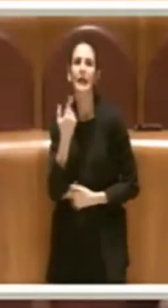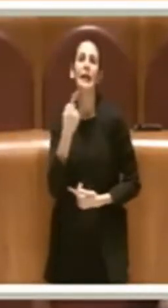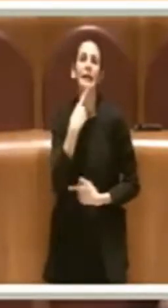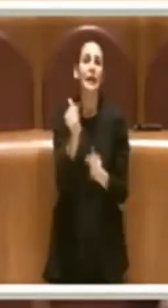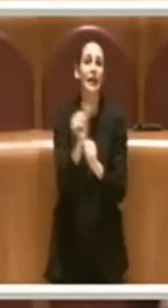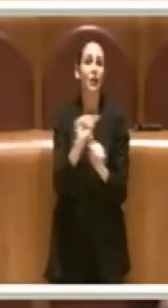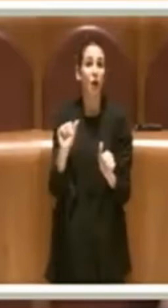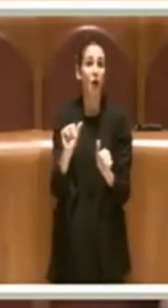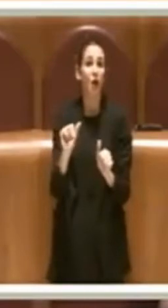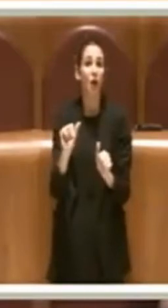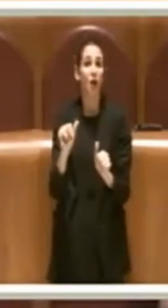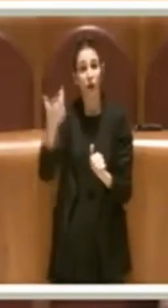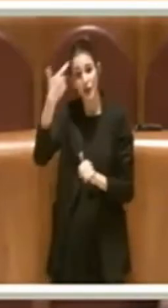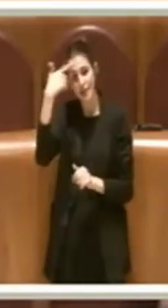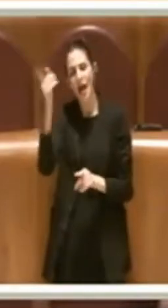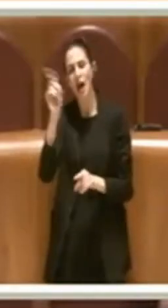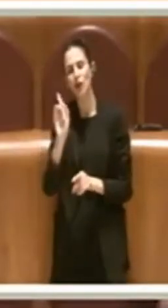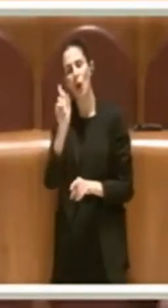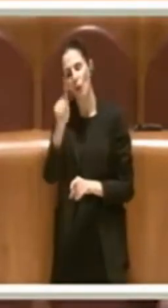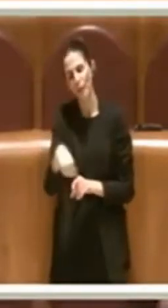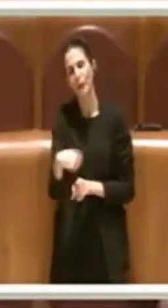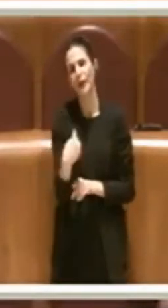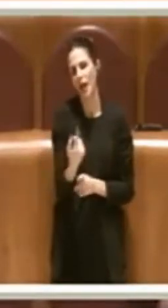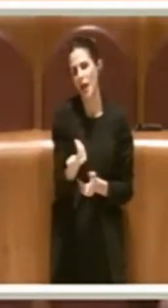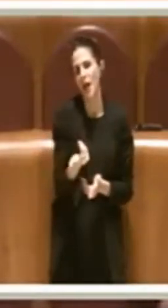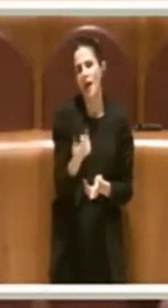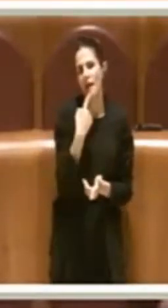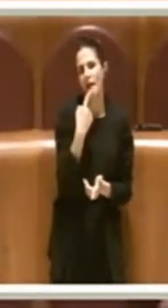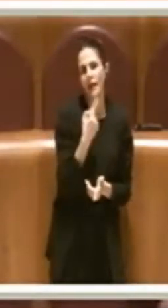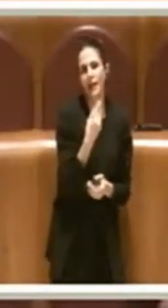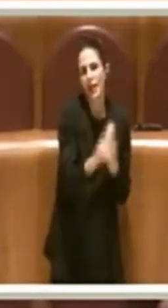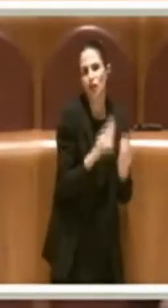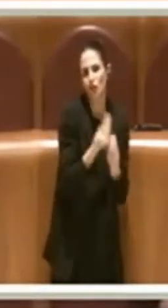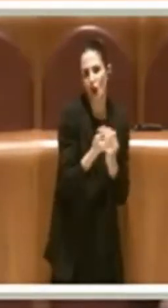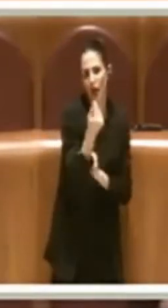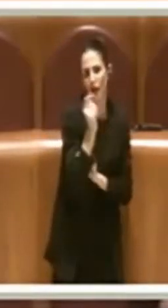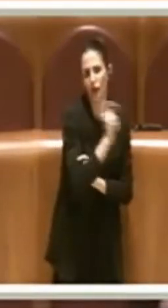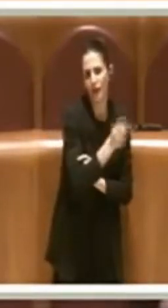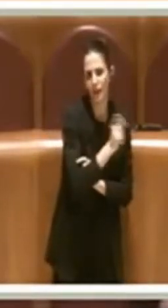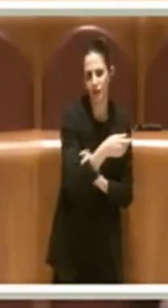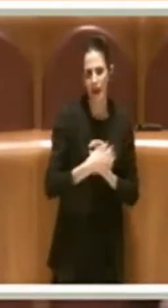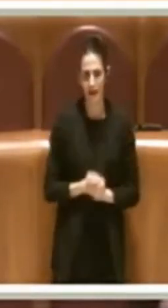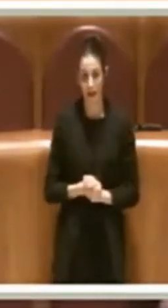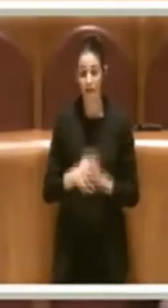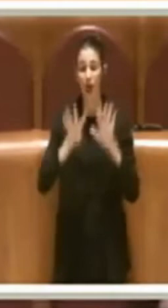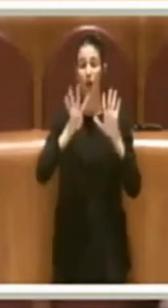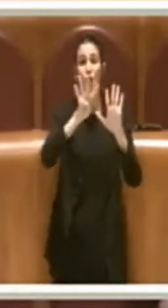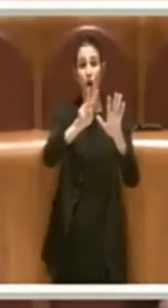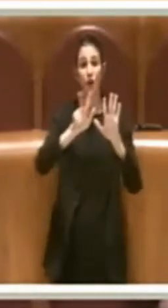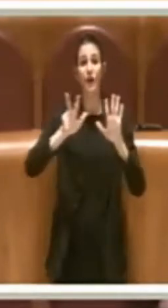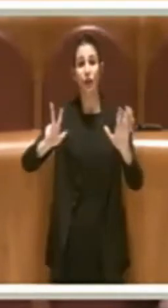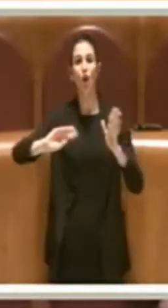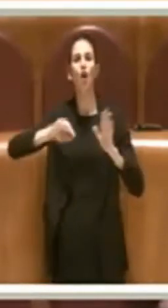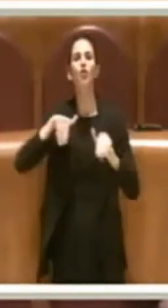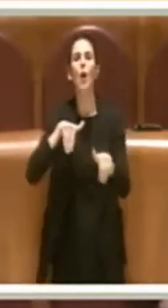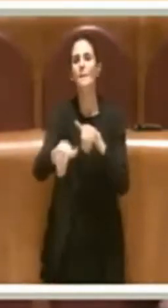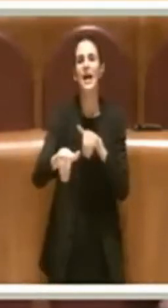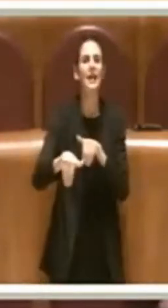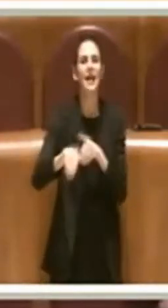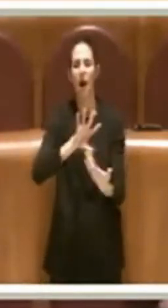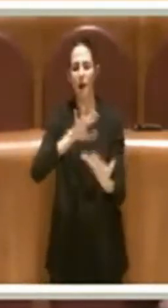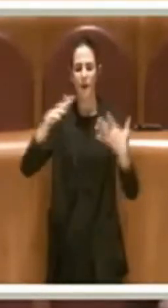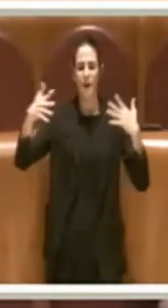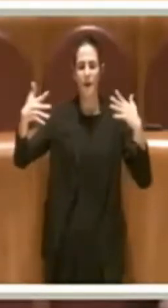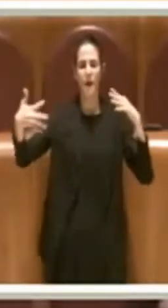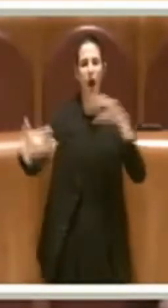Bene, poi andò a finire con un grande sconto sui 98 miliardi che diventarono, tira, tira, tira, 2,5